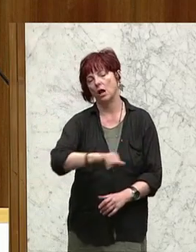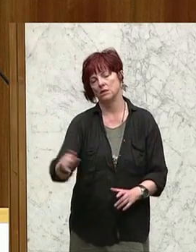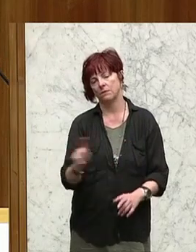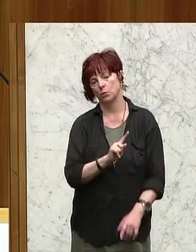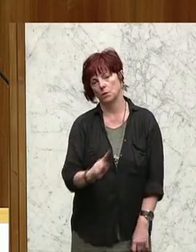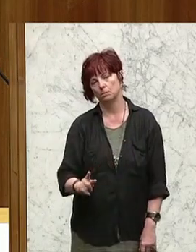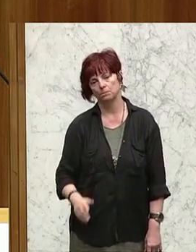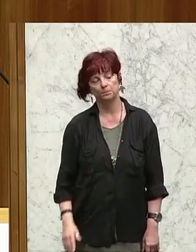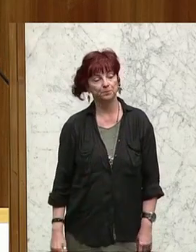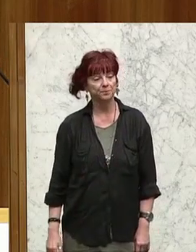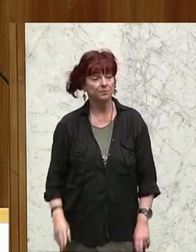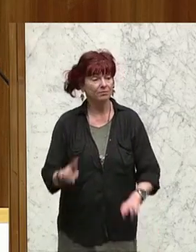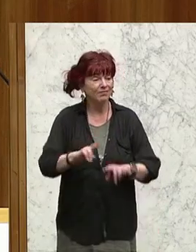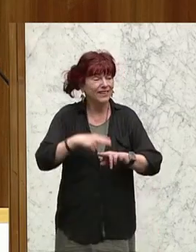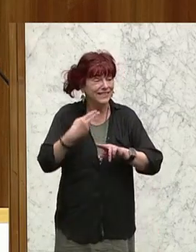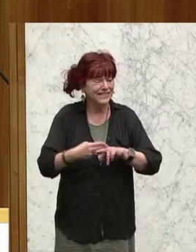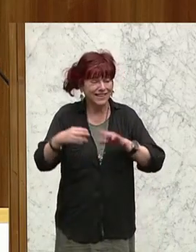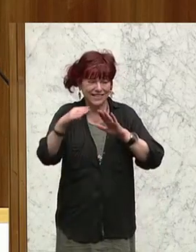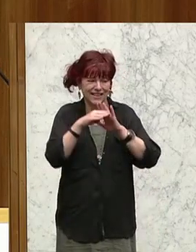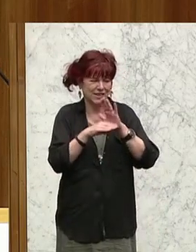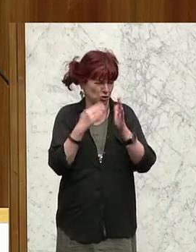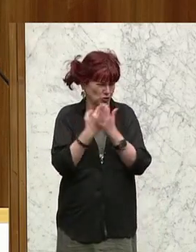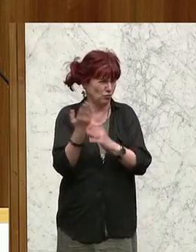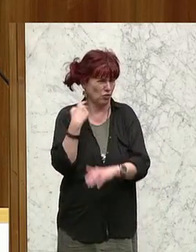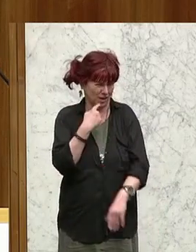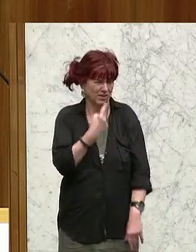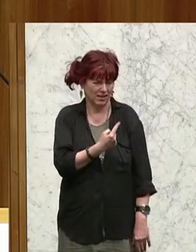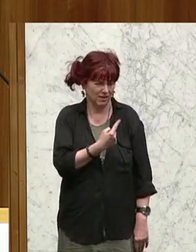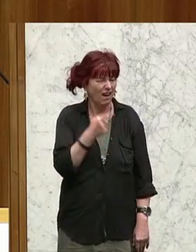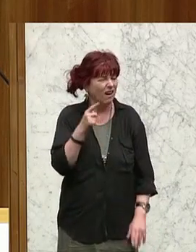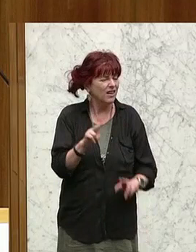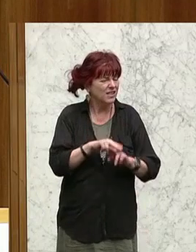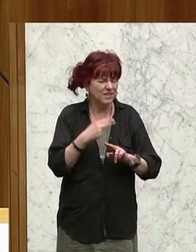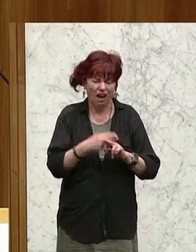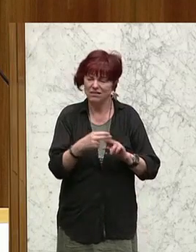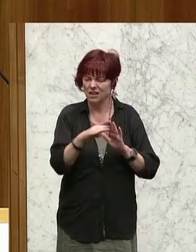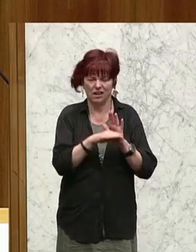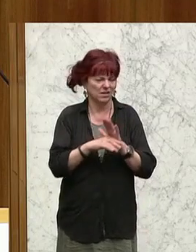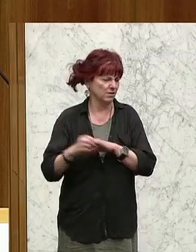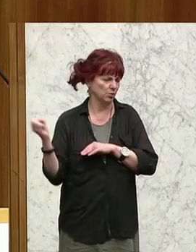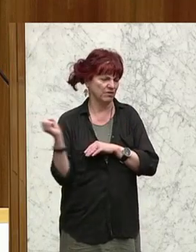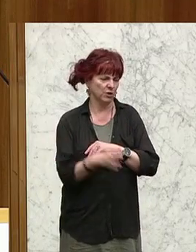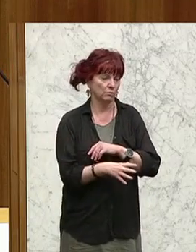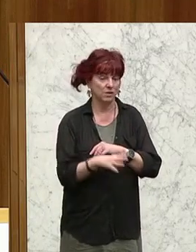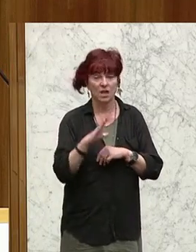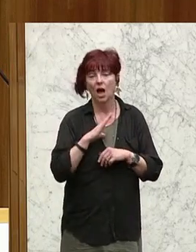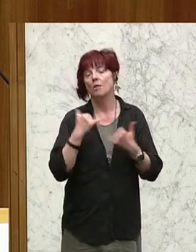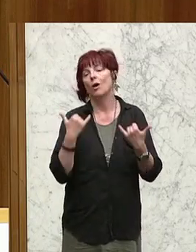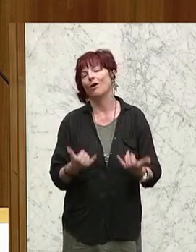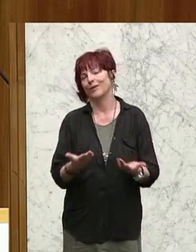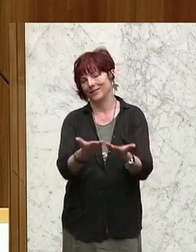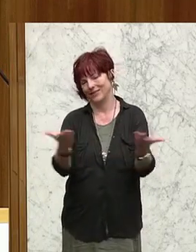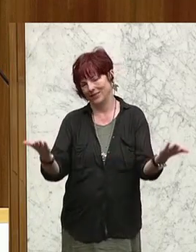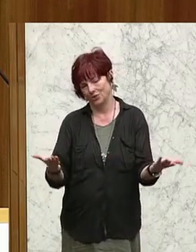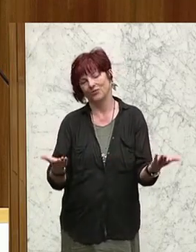eigentlich das ganze Gesetz, man hat es eh schon davor erwähnt, ist eigentlich zum Schmeißen, sage ich einmal. Aber Sie werden es heute in gewohnter